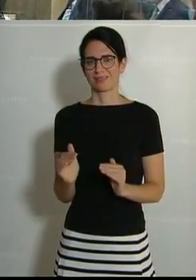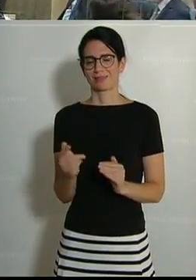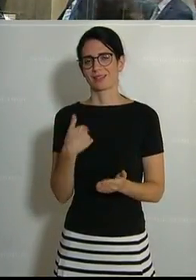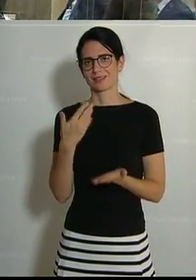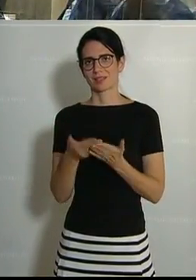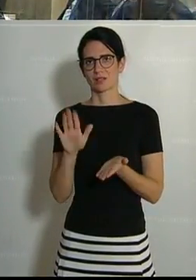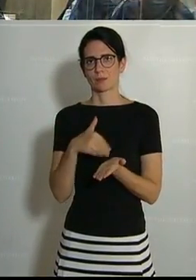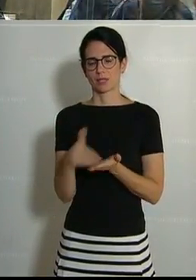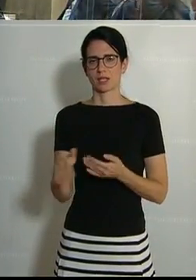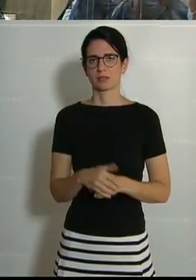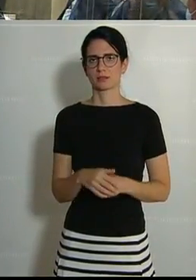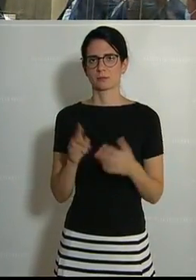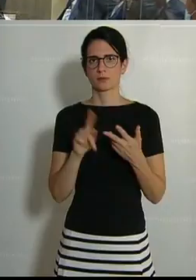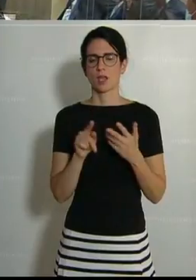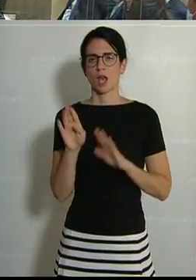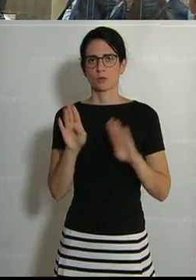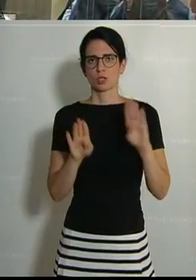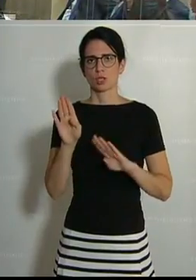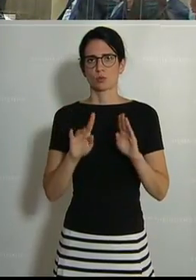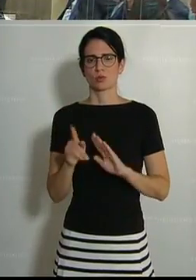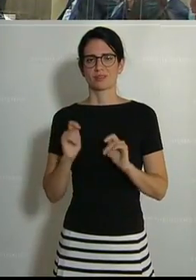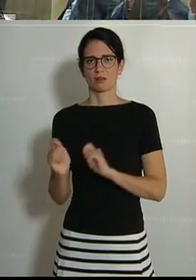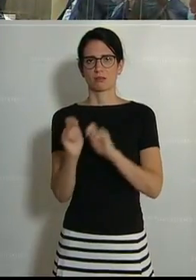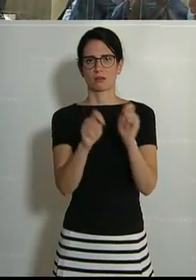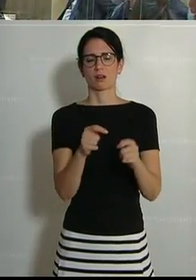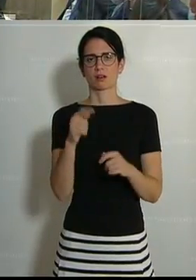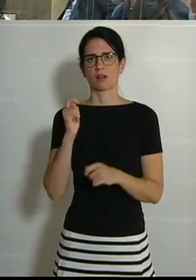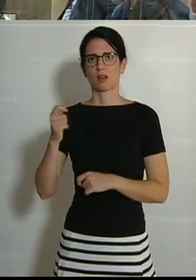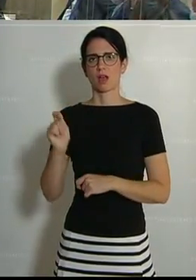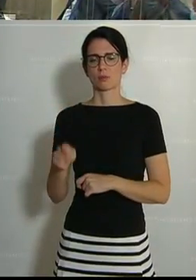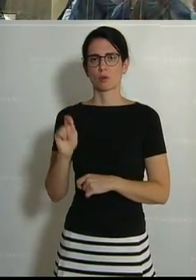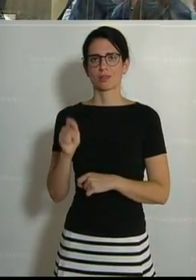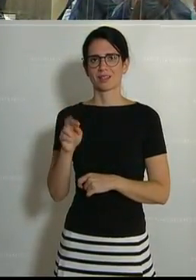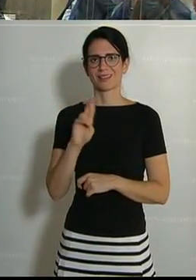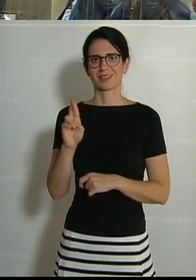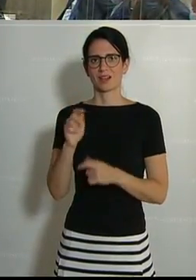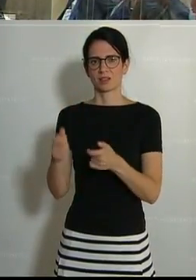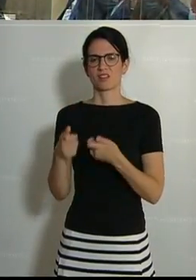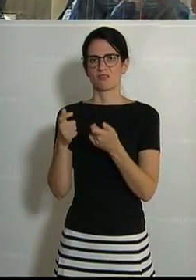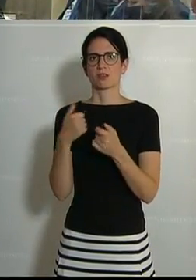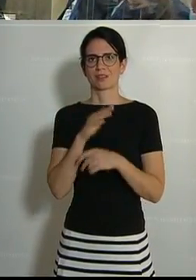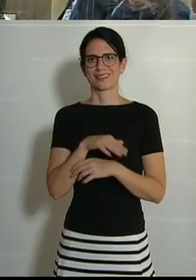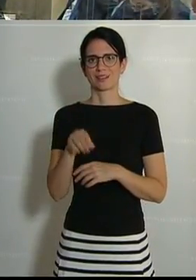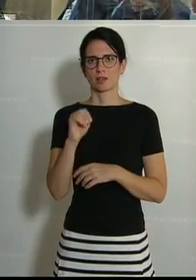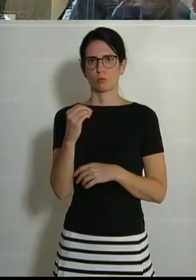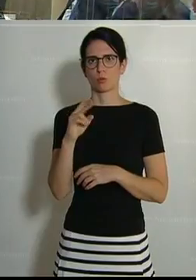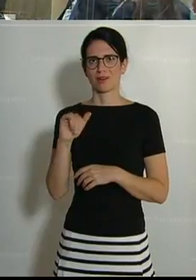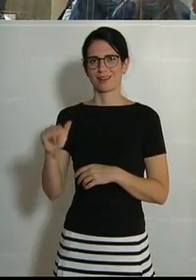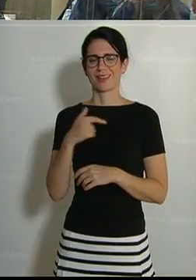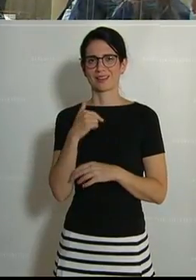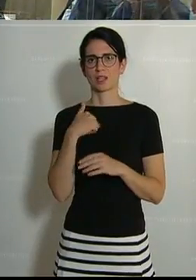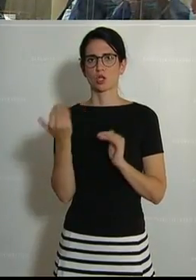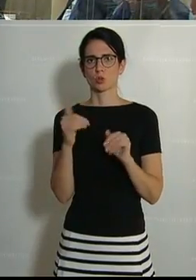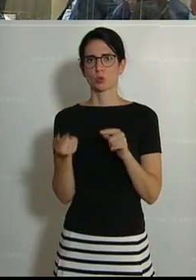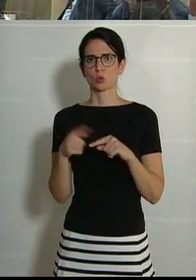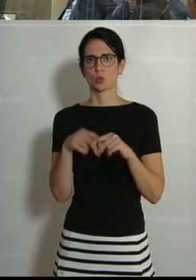abgelehnt. Wir gelangen nunmehr zur Abstimmung über den Entschließungsantrag der Abgeordneten Rendi Wagner. Kolleginnen und Kollegen betreffend Kinder aus Moria, Schutz und Hoffnung